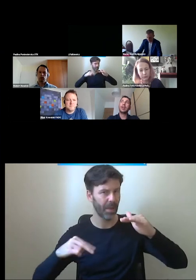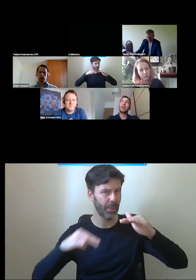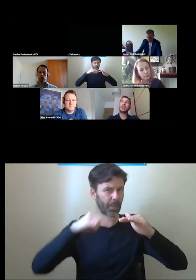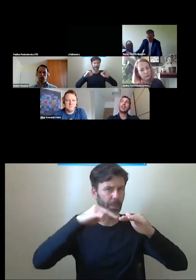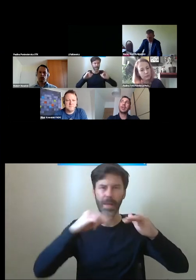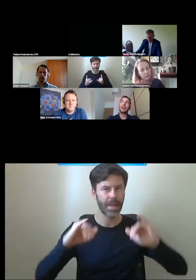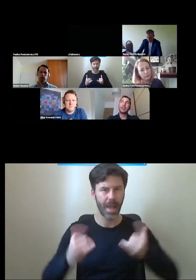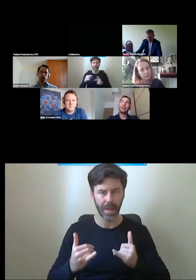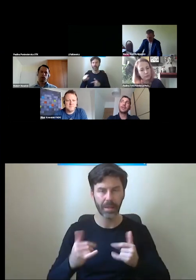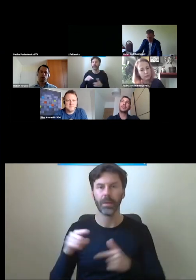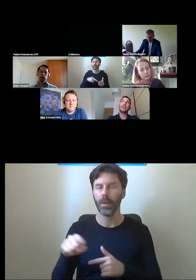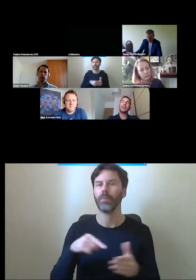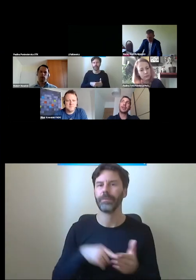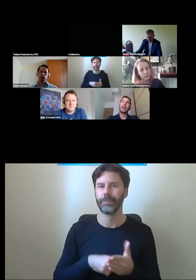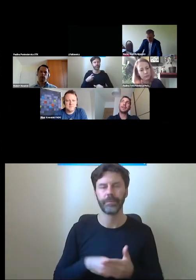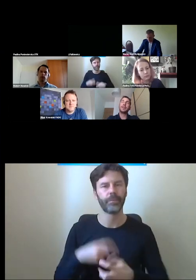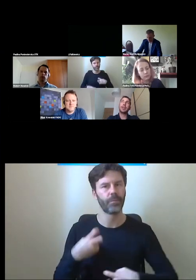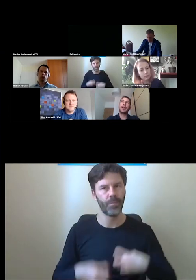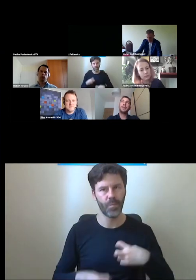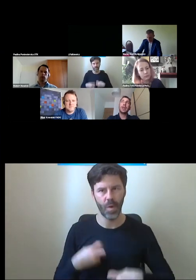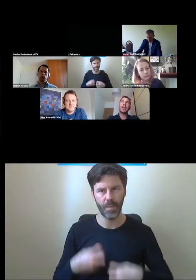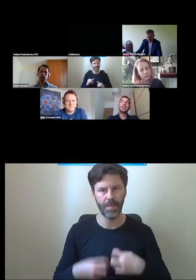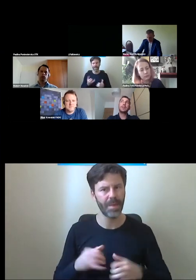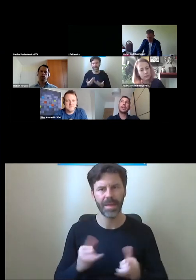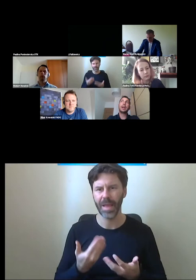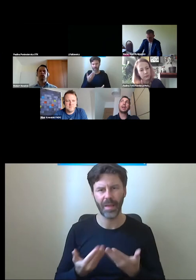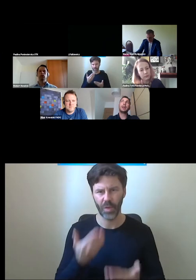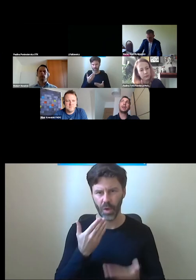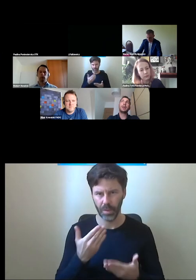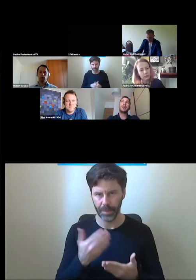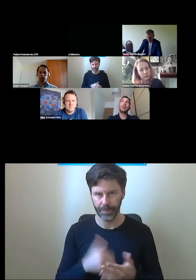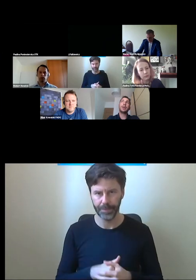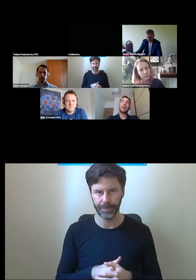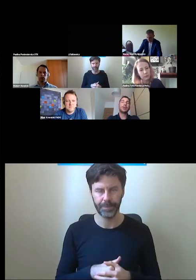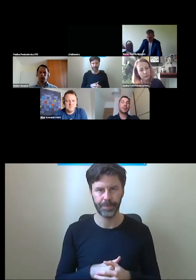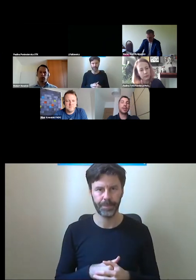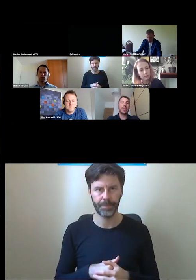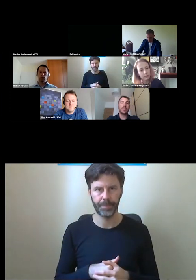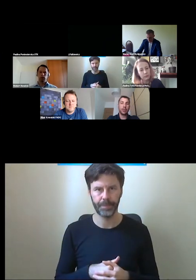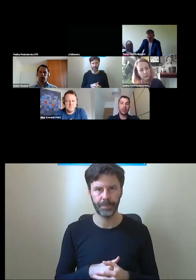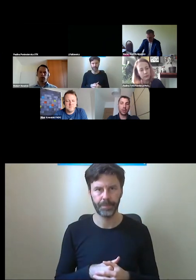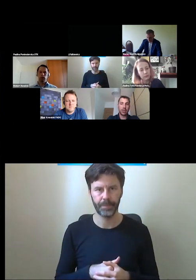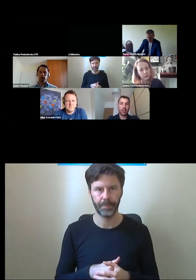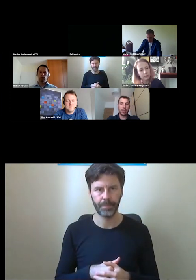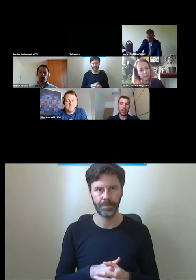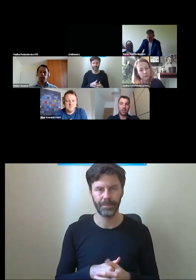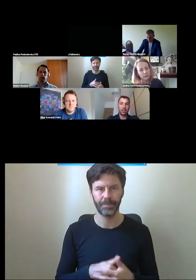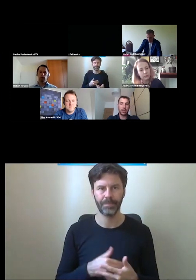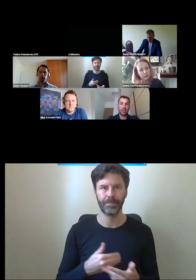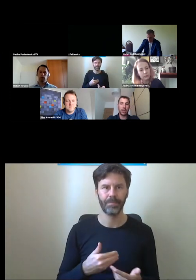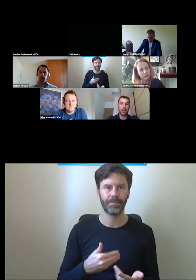dlaczego jest tak, dlaczego to wszystko wygląda tak, jak wygląda, jest brak dobrego rozpoznania tematu od strony